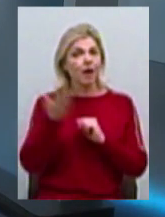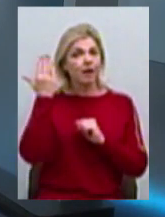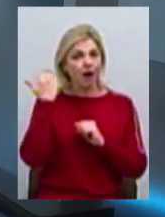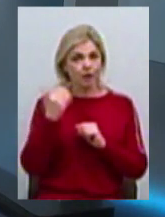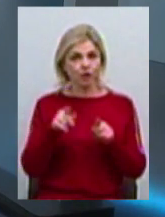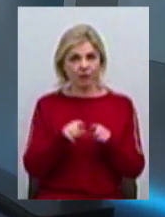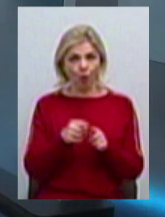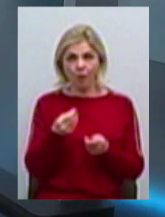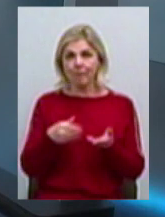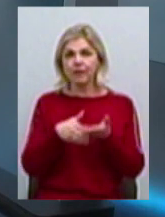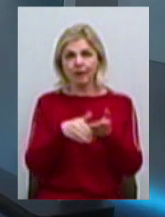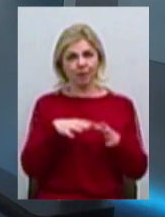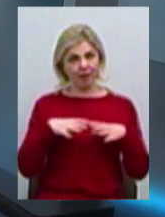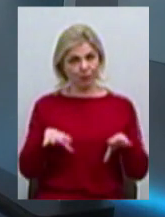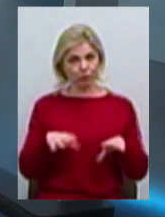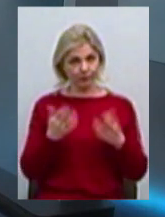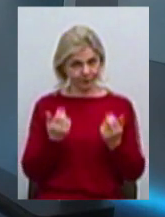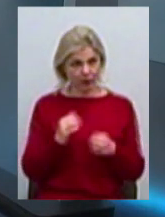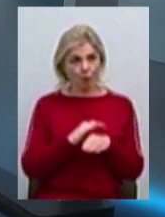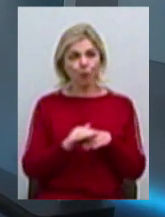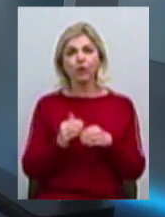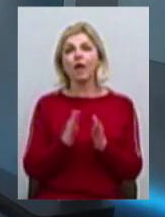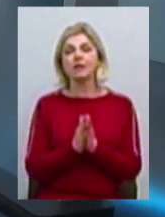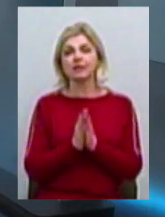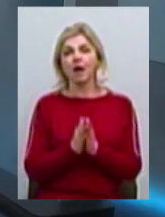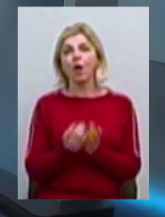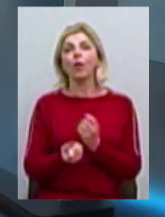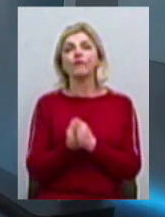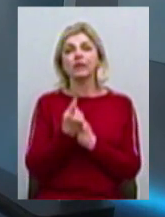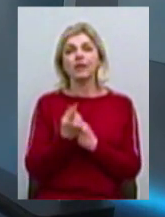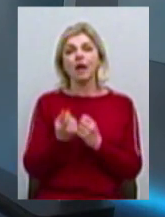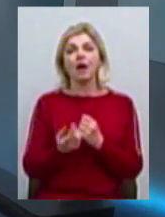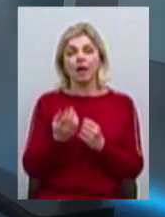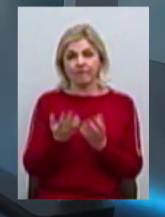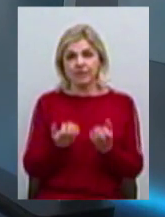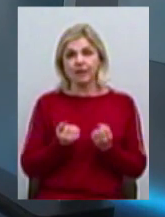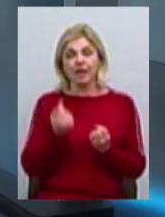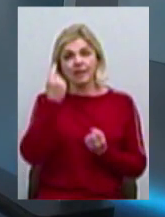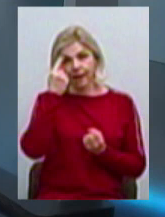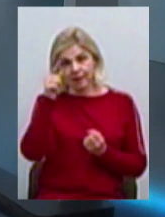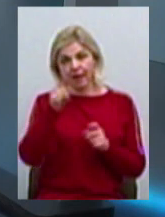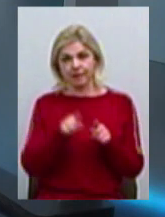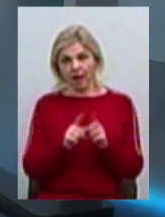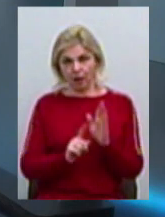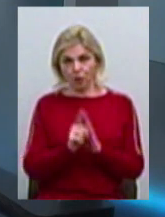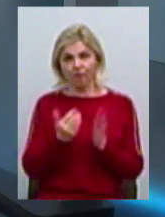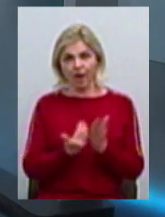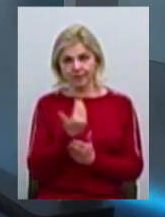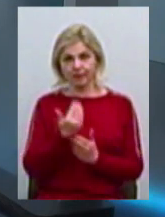не було. Будь ласка, звідки взялася ідея такої інновації, скажімо, у рядовцях?